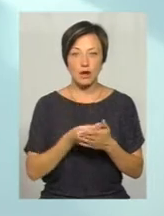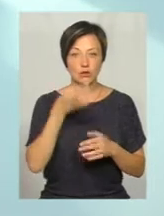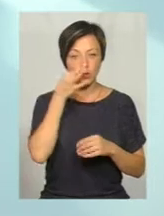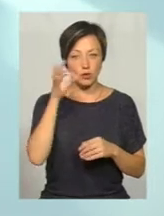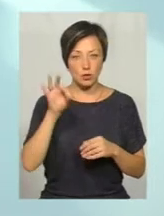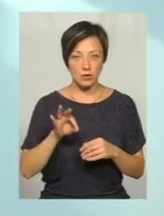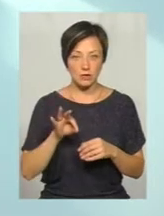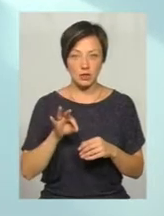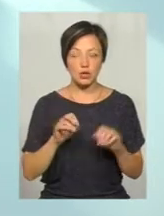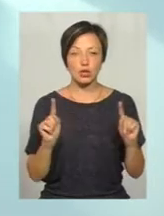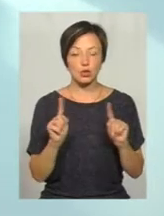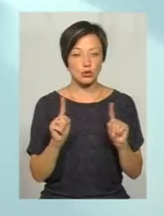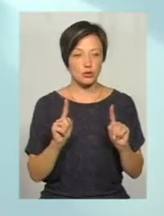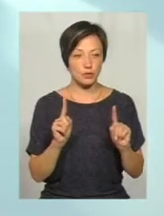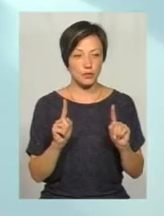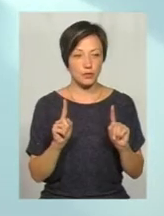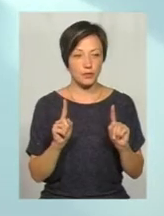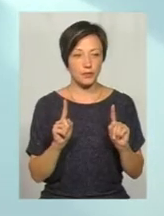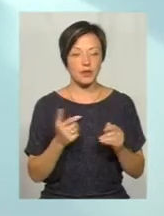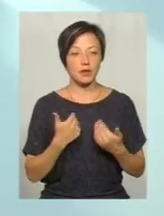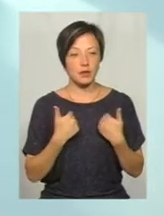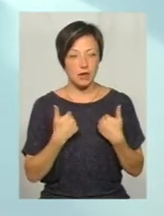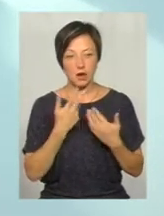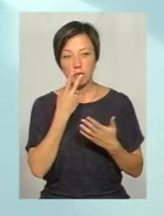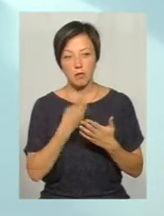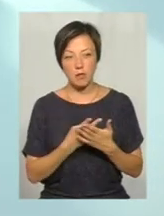досвіді, що я побачила